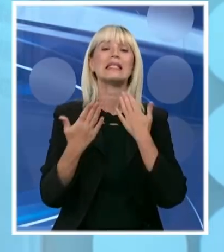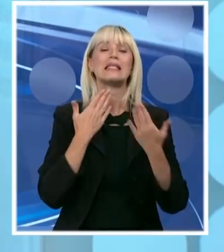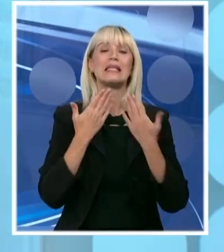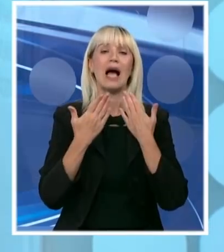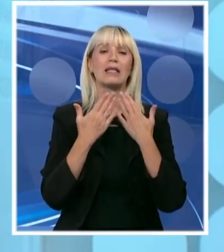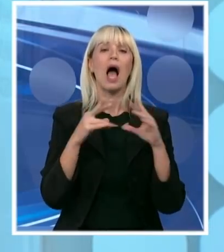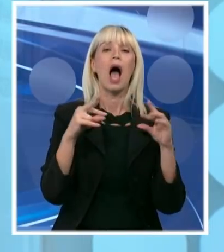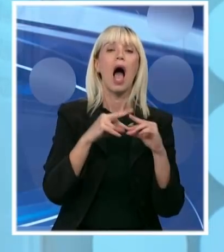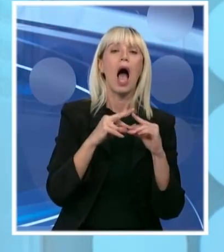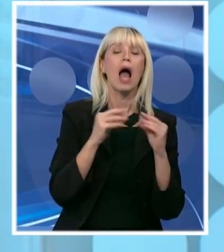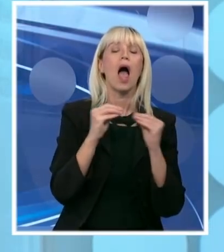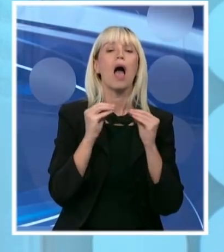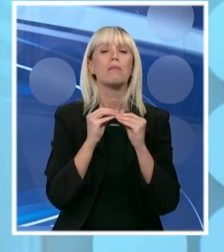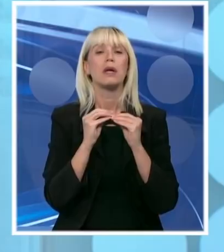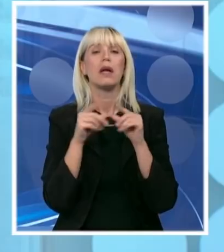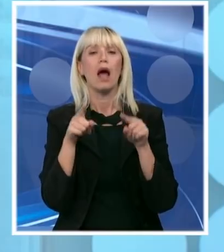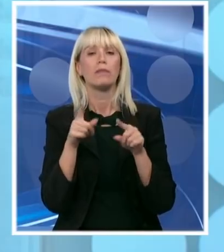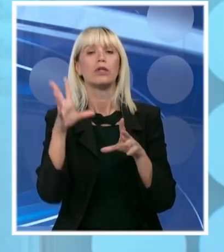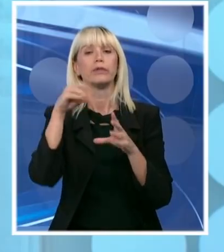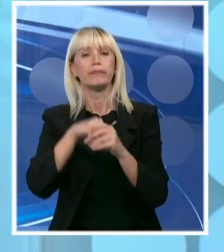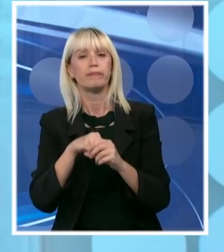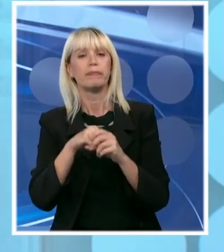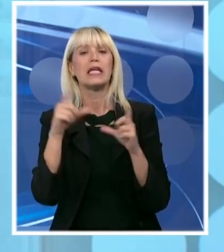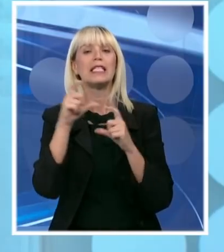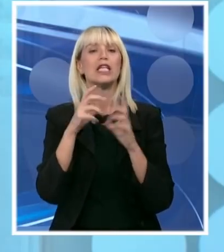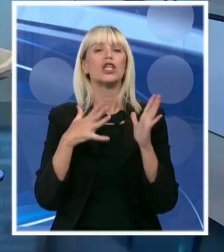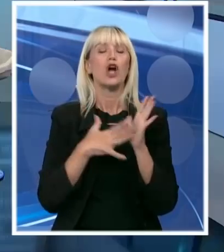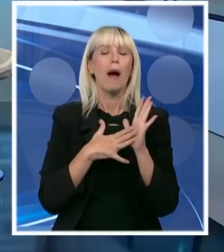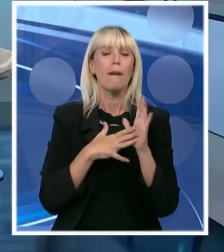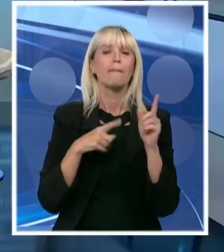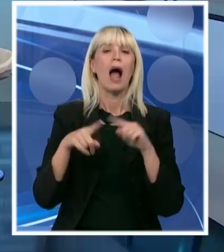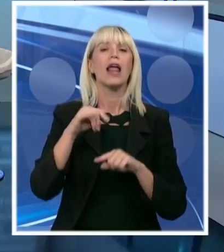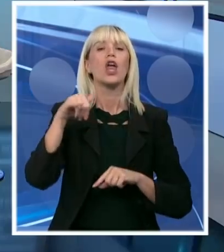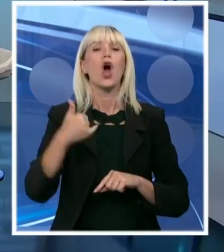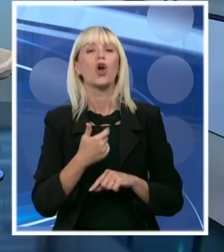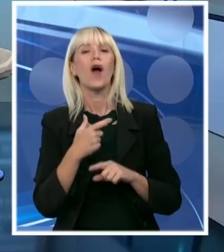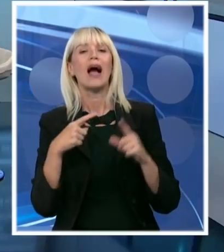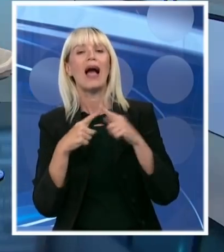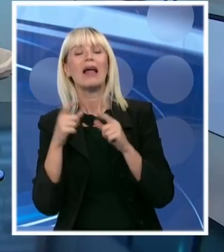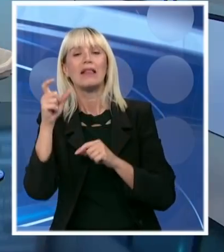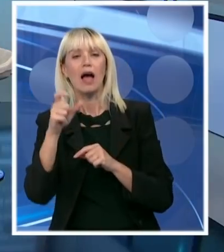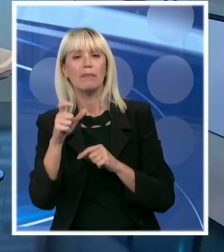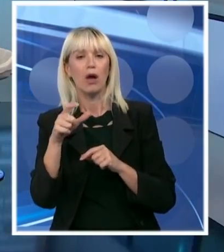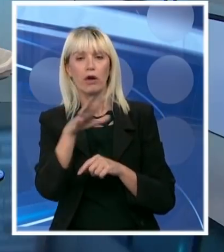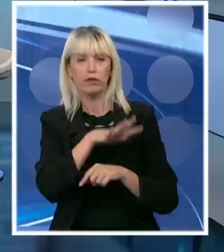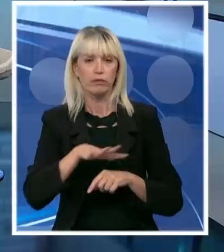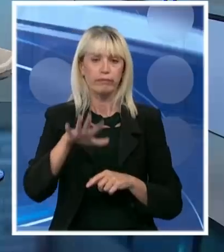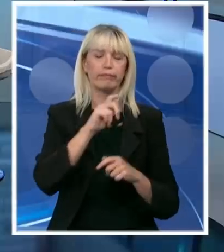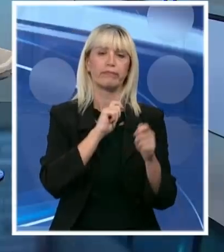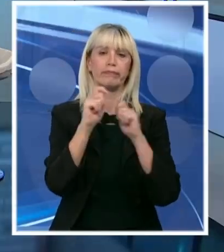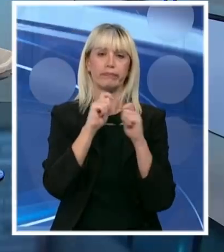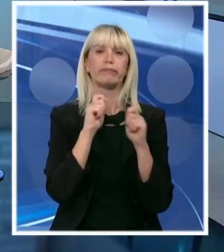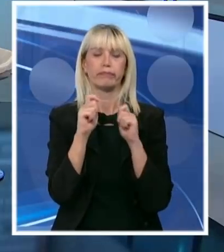Ana Brnebić. Video smo uključili Sinišu Malog pošto nije ovde i Orgovanka Tabaković. Razgovarali smo o tome i